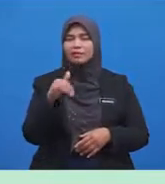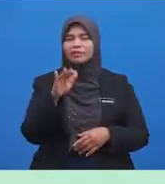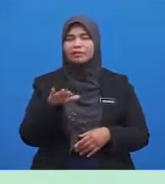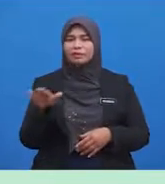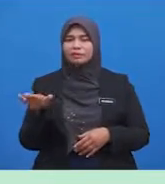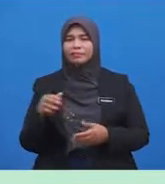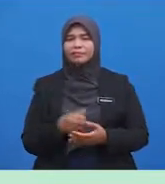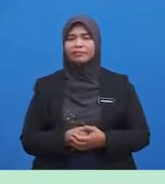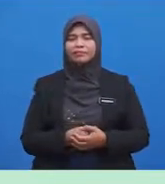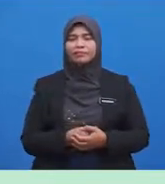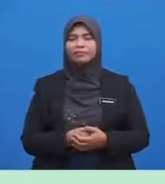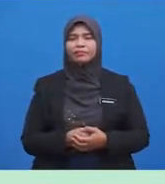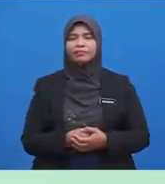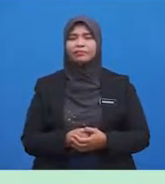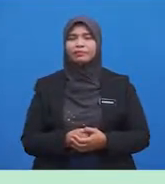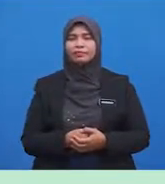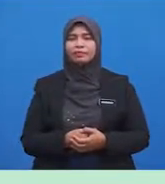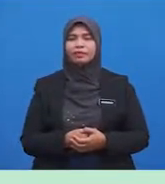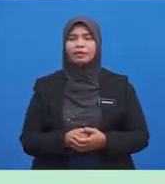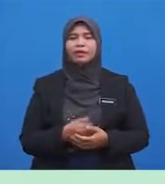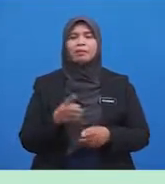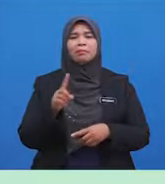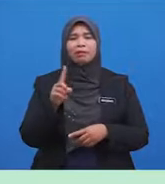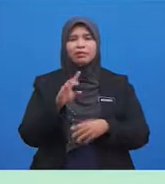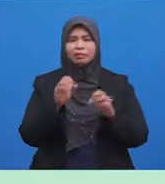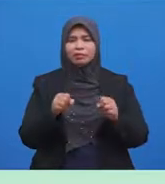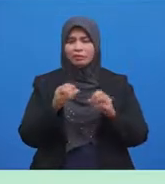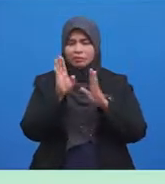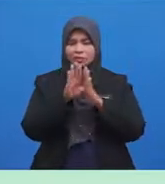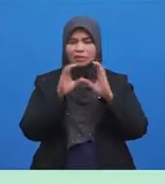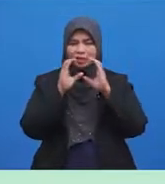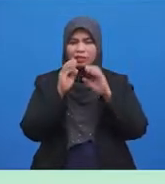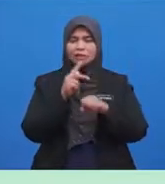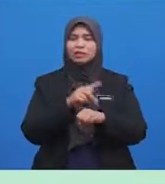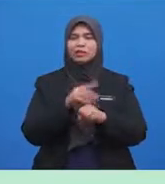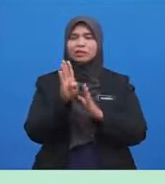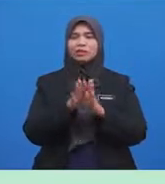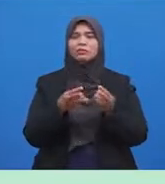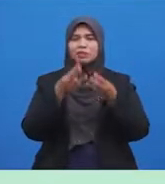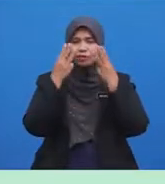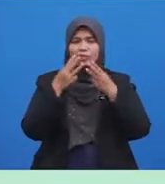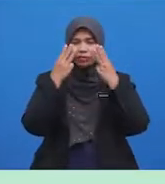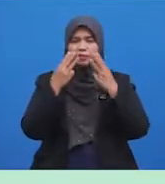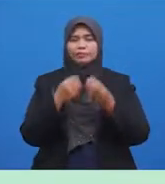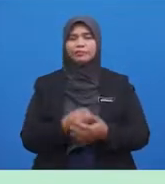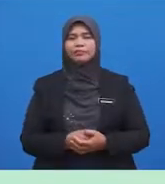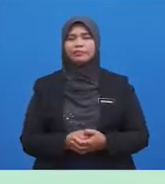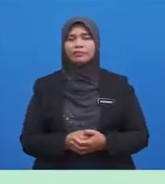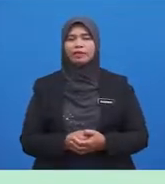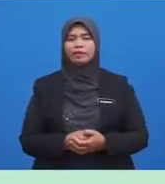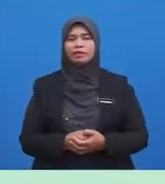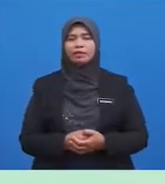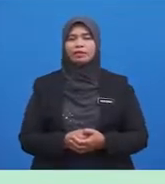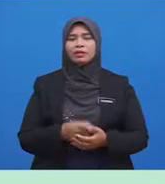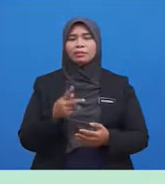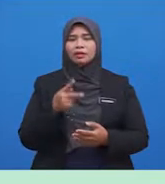Haa Mana boleh bercakap Ketika beruduk Perkara